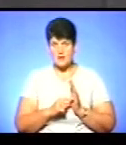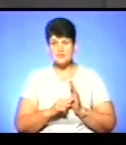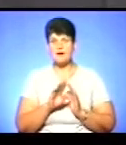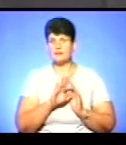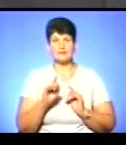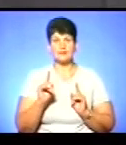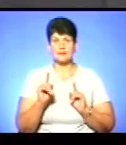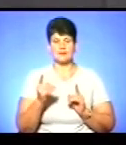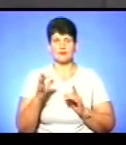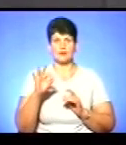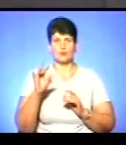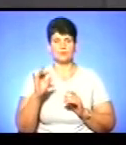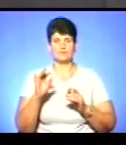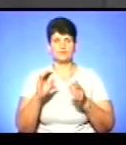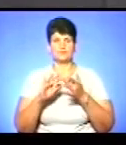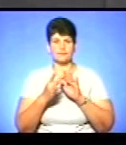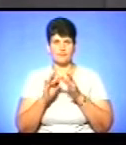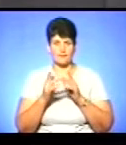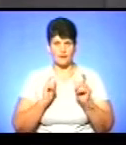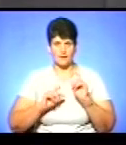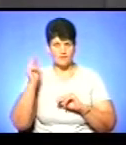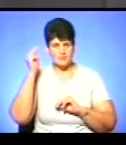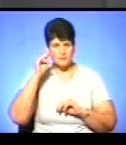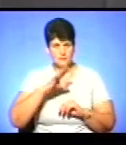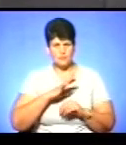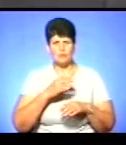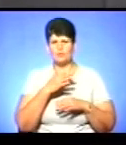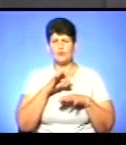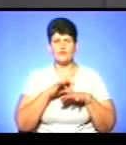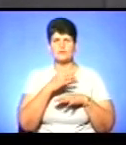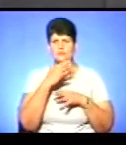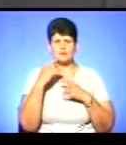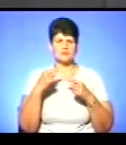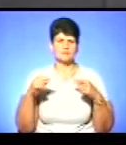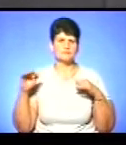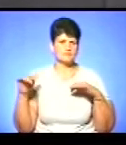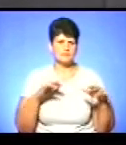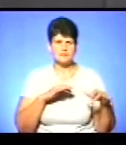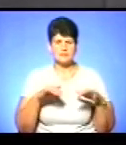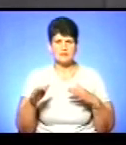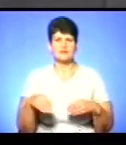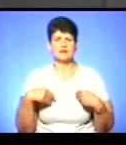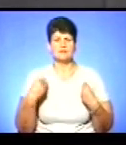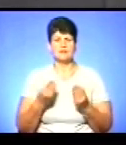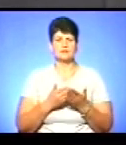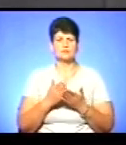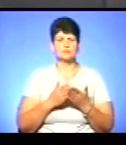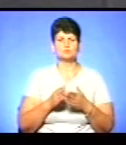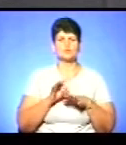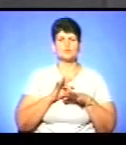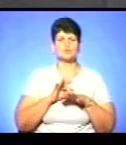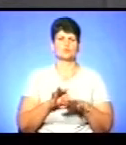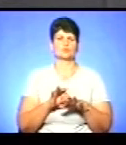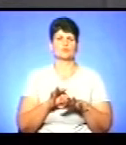не лише онлайн-курси і очне навчання. Було дуже проведено багато методичних заходів. Методична служба надавала супровід